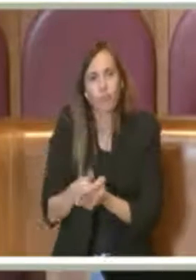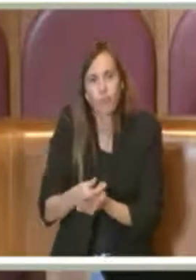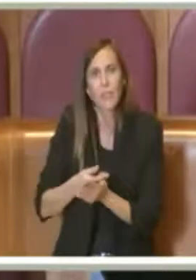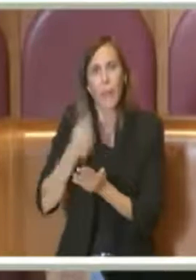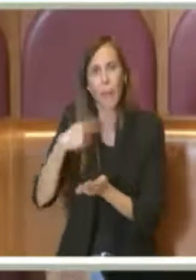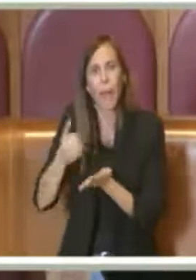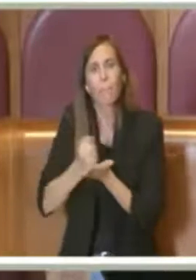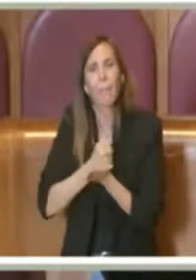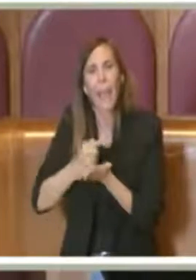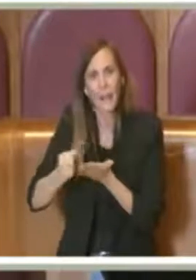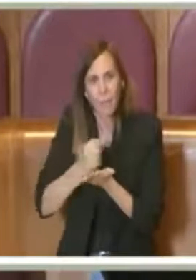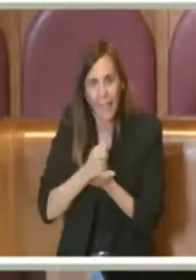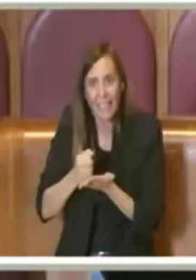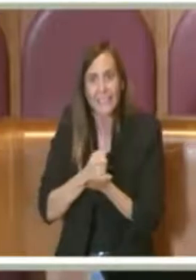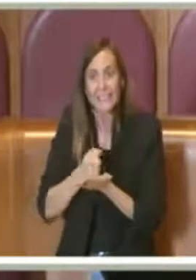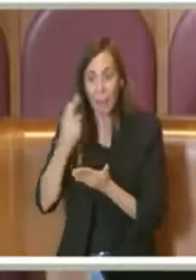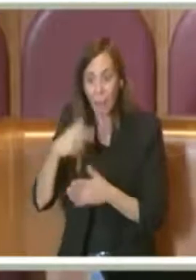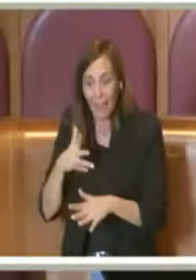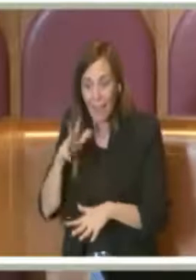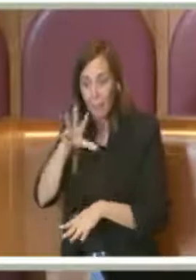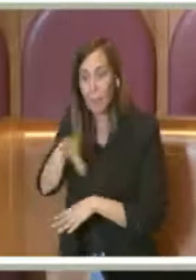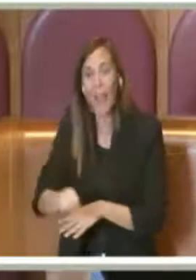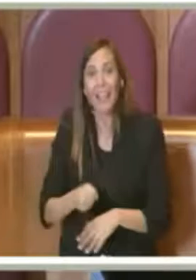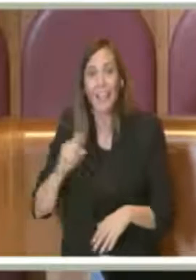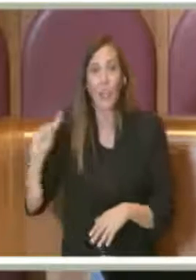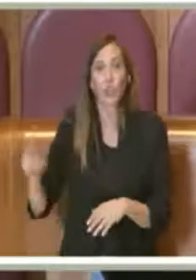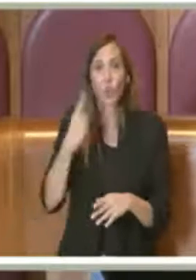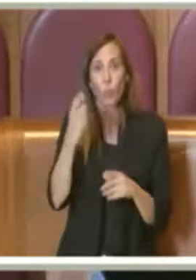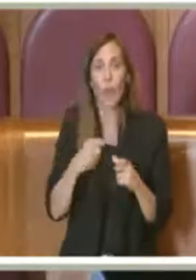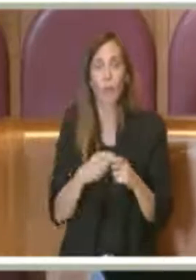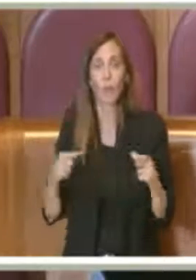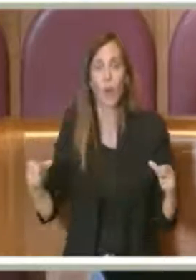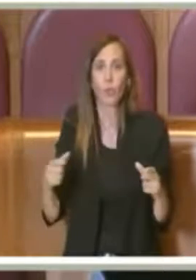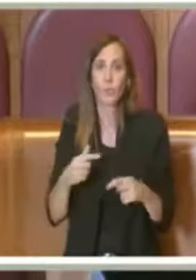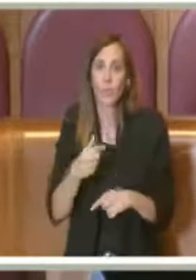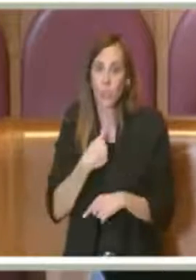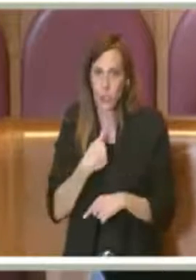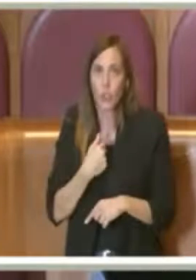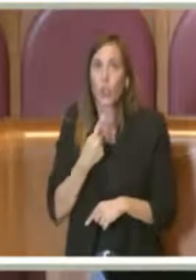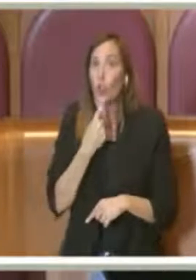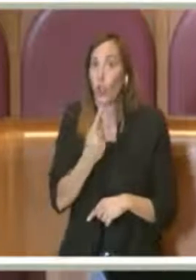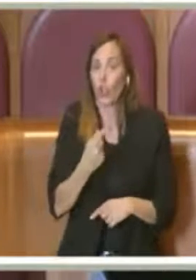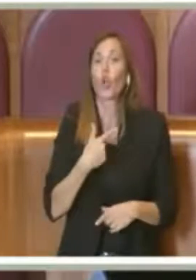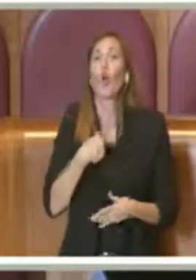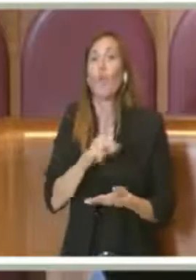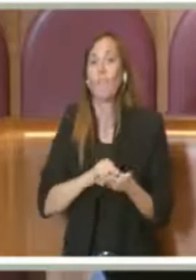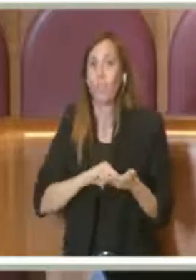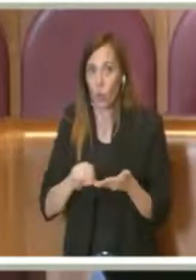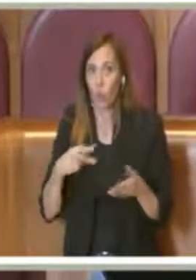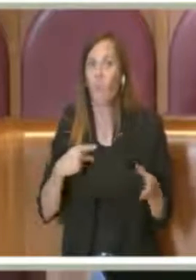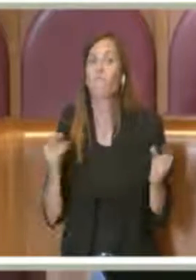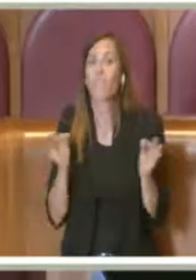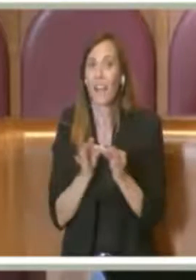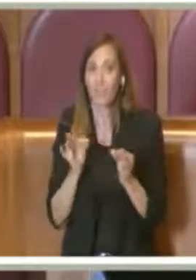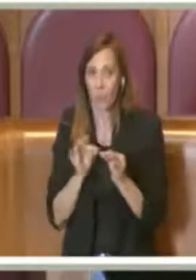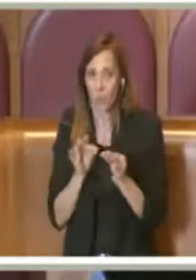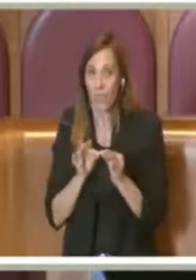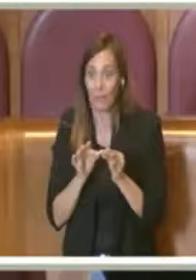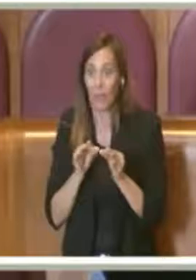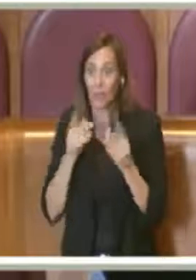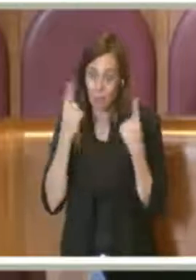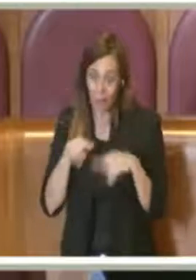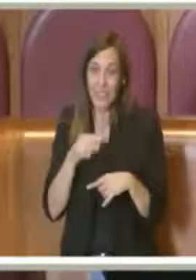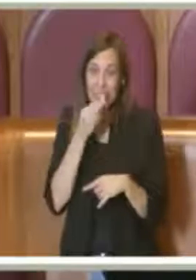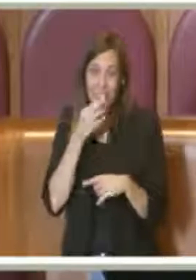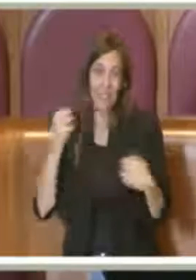ad accedere al super bonus. Quindi io invece dichiaro il mio voto favorevole per questa indiformità dal